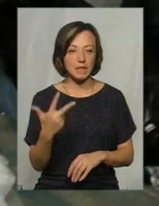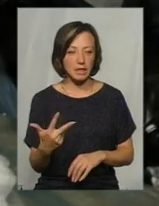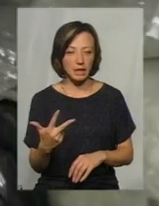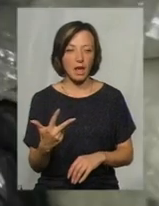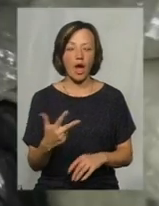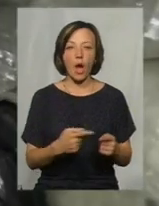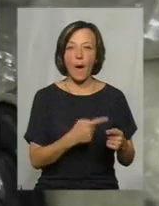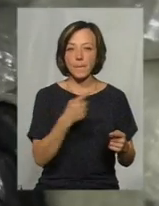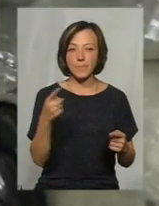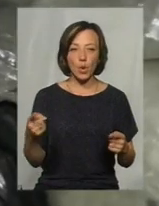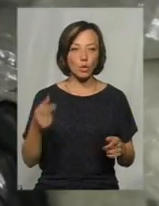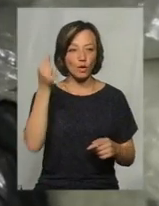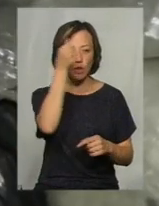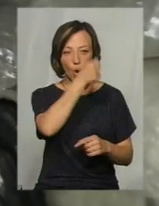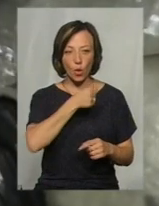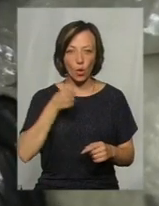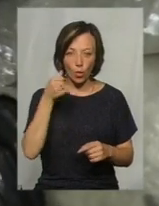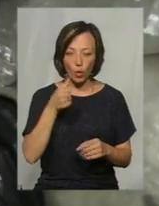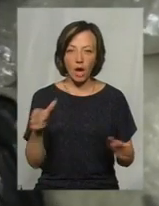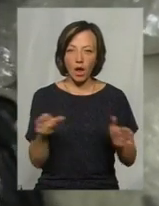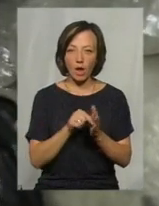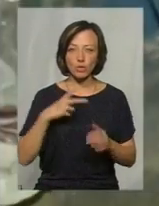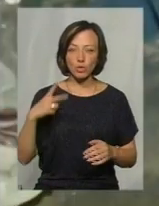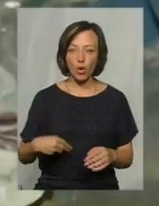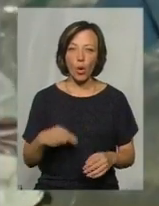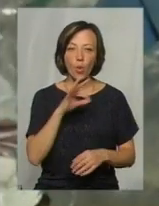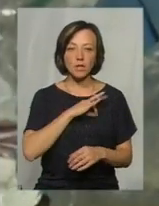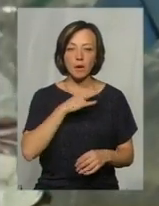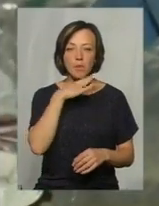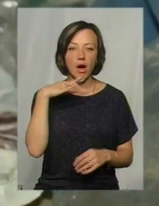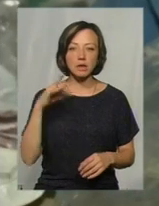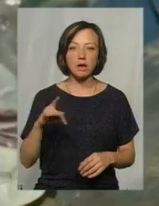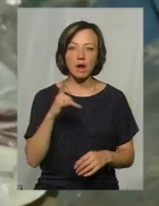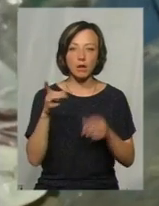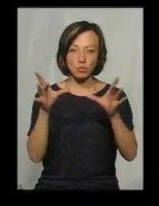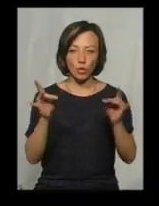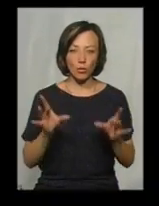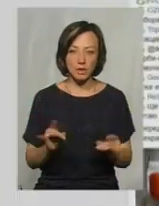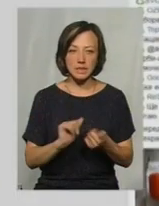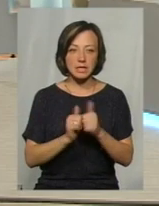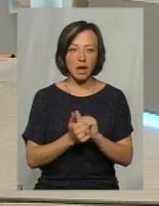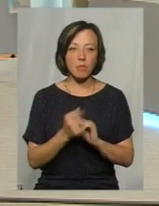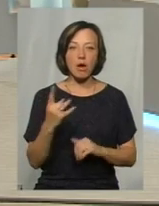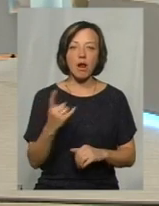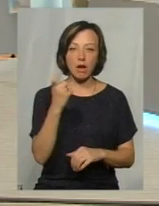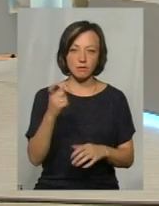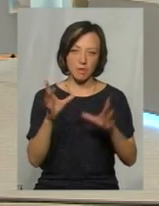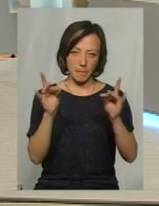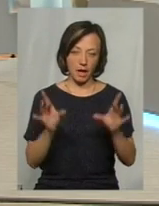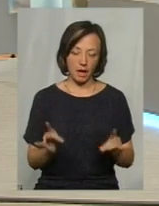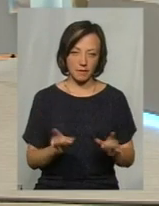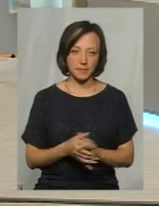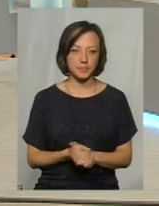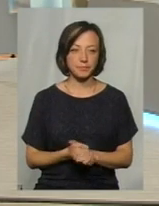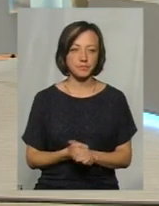вже впродовж року разом із донькою вони користуються багаторазовими торбинами замість одноразових пакетів.